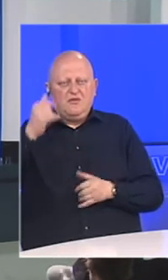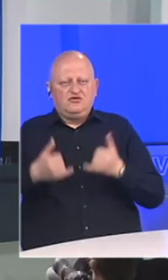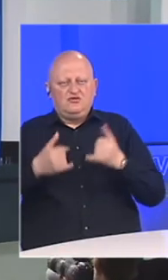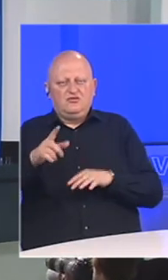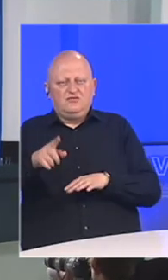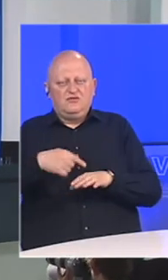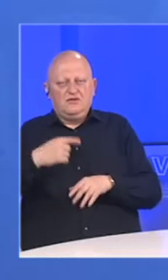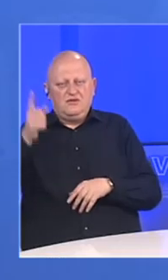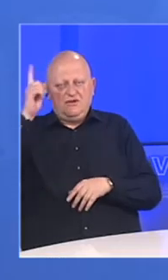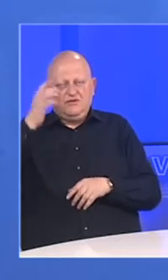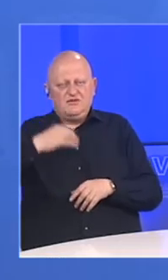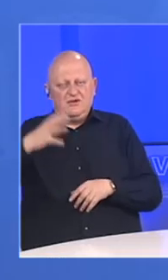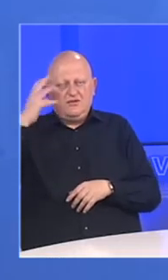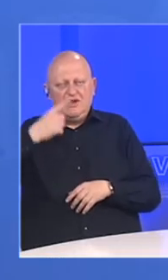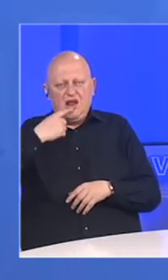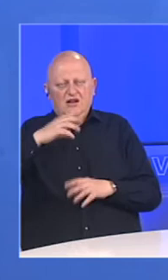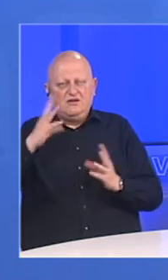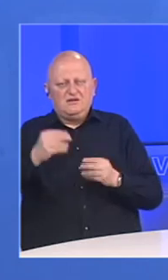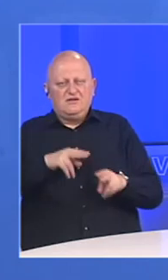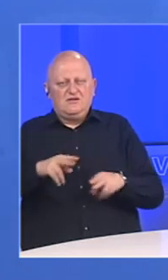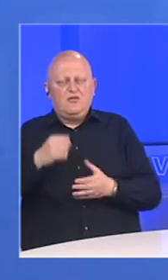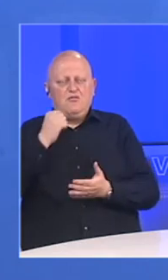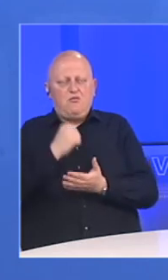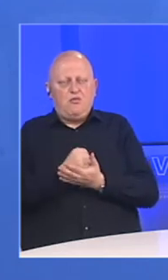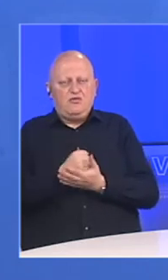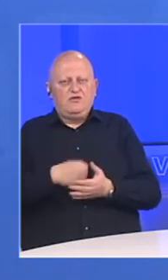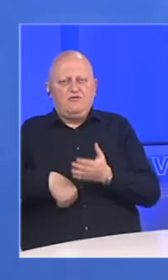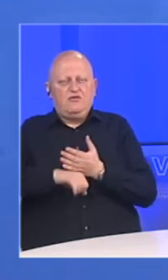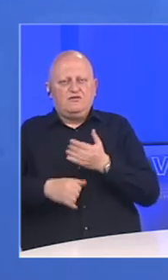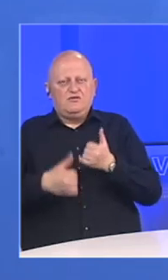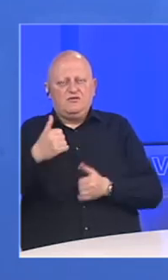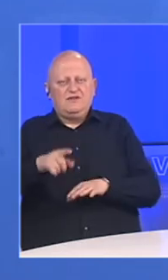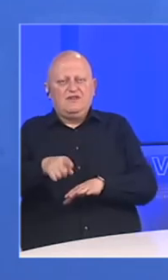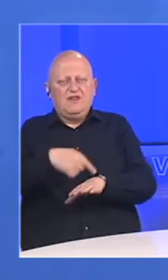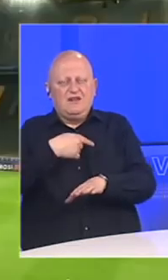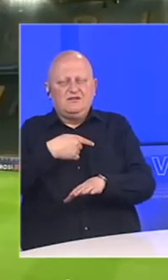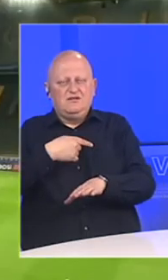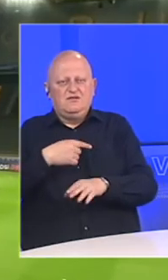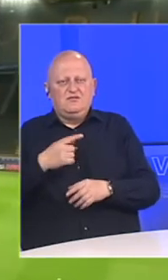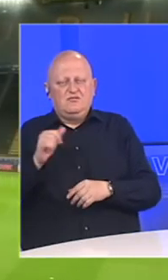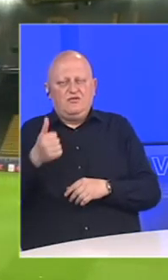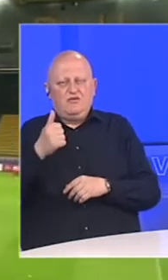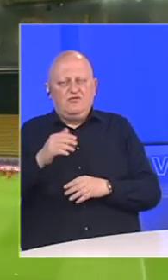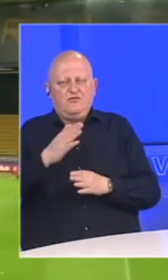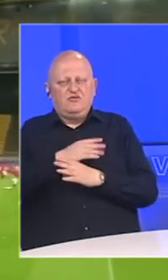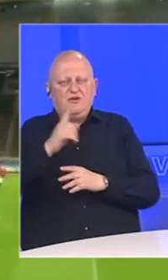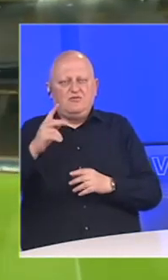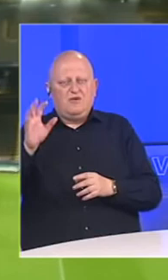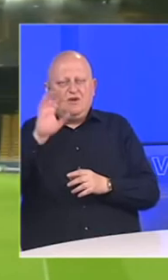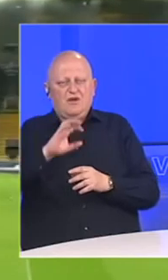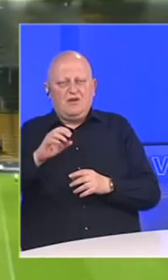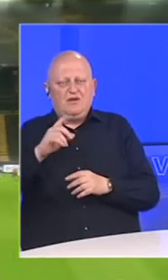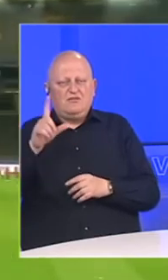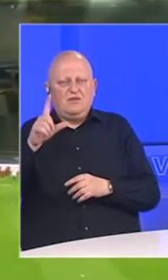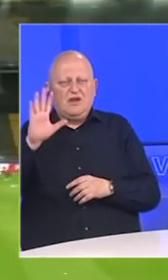nastavlja, Njemačka kancelark Angela Merkel je zajedno sa ministrima potvrdila da će se futbalsko prvenstvo nastaviti. Biće prvo u zapadnoj Evropi prvo od Liga